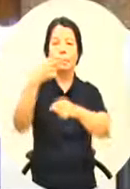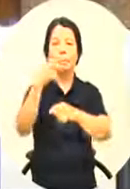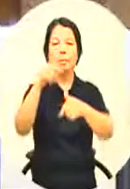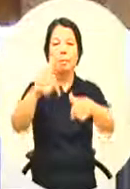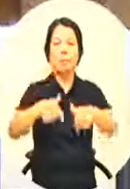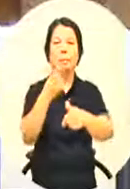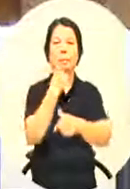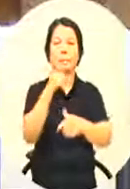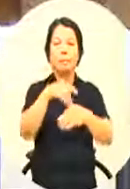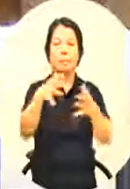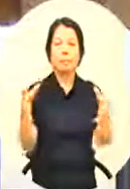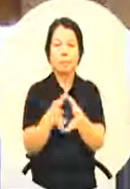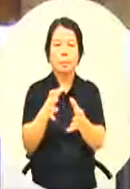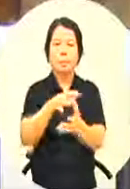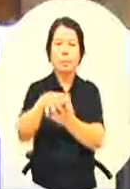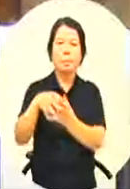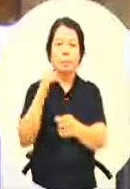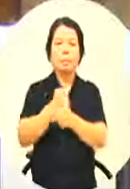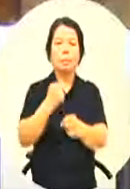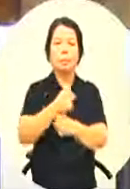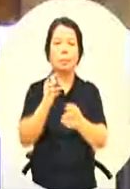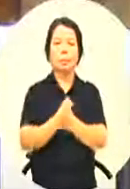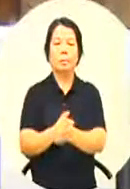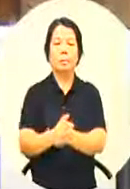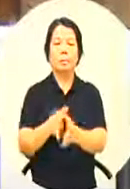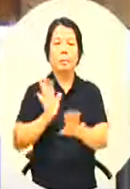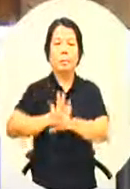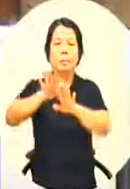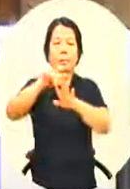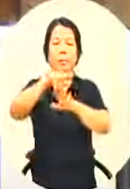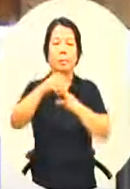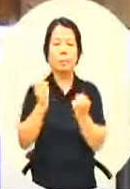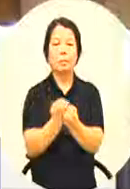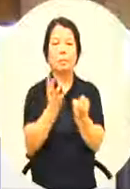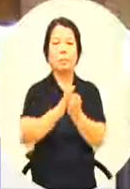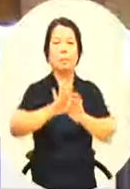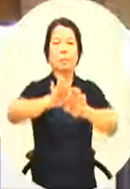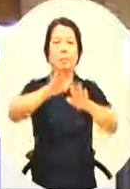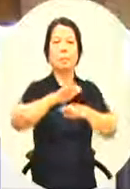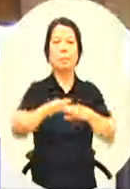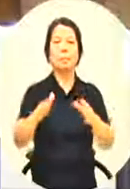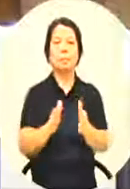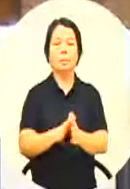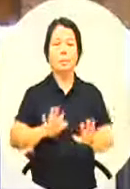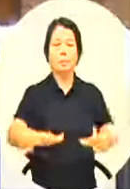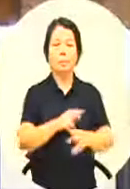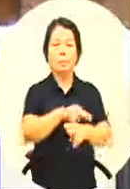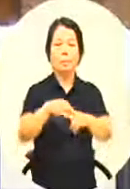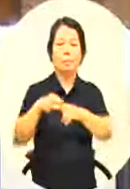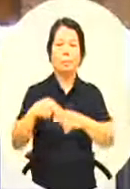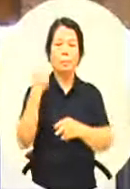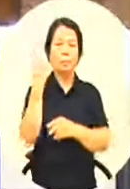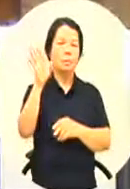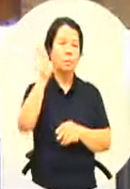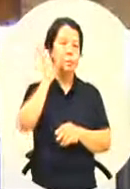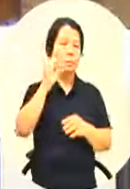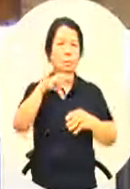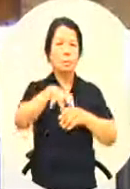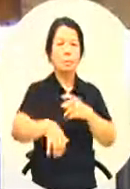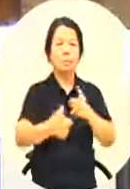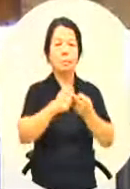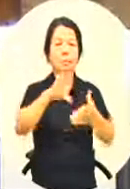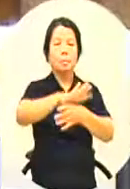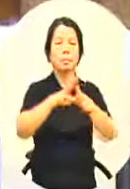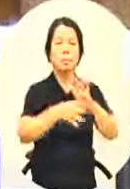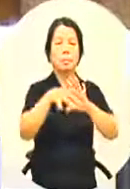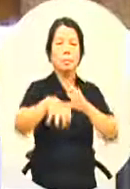创区域的繁荣与发展好,今天在座的有新闻局局长,有文化